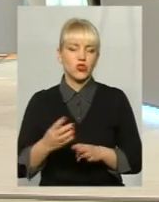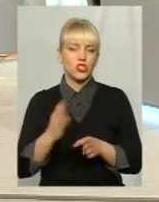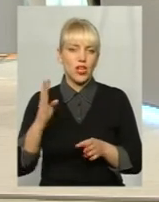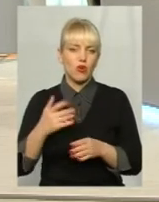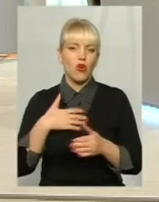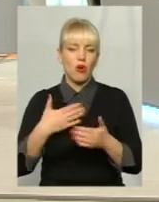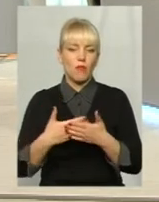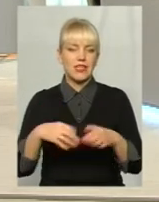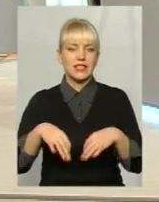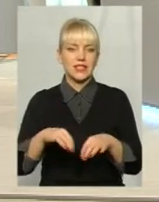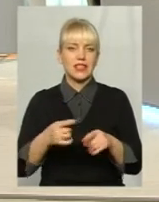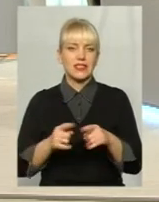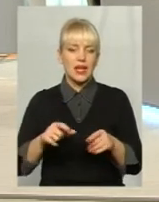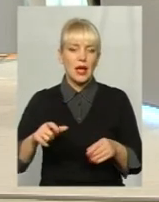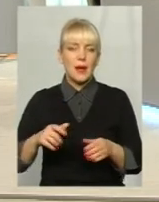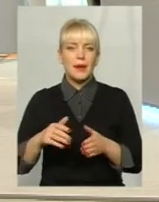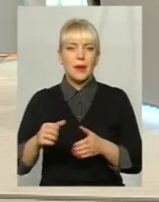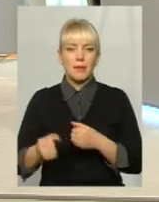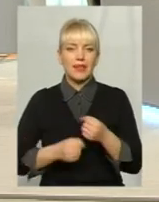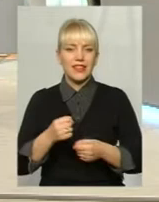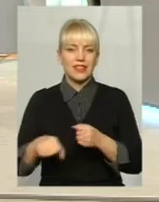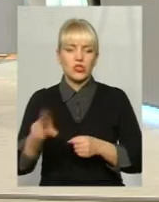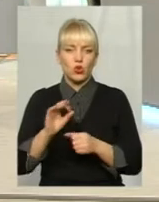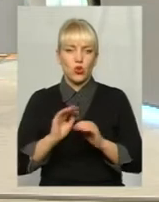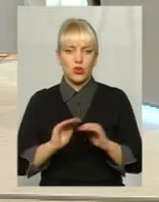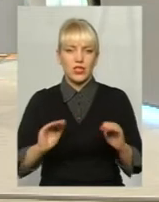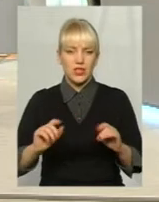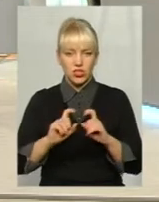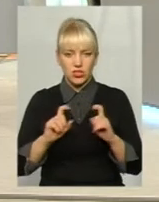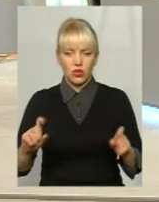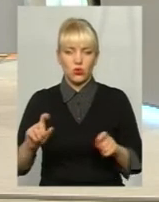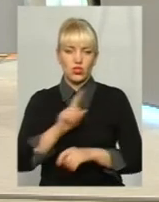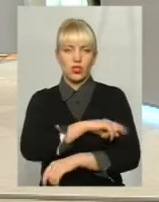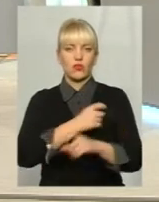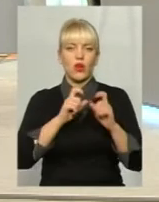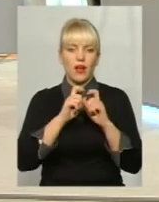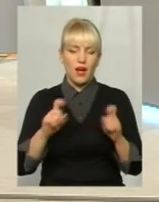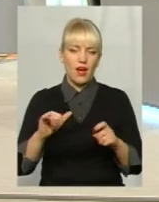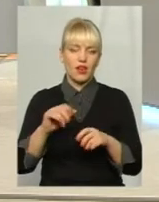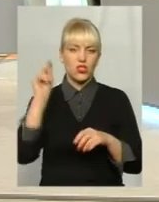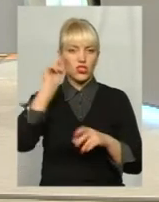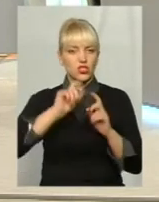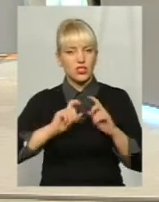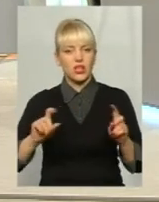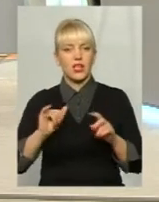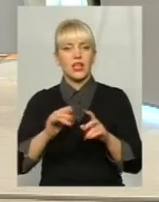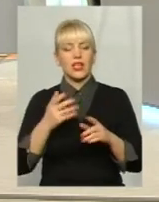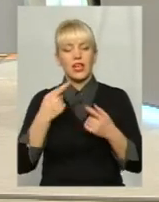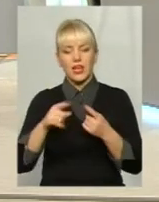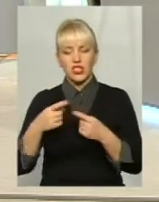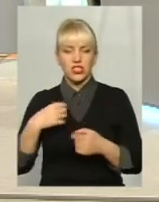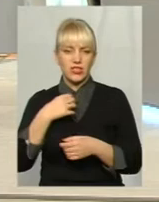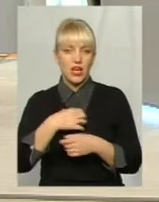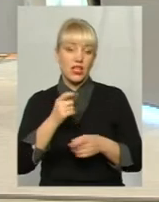це і під'їзд до лікарень, до дитячих садочків, шкіл і інших стратегічних об'єктів. Ну, і напроті дня